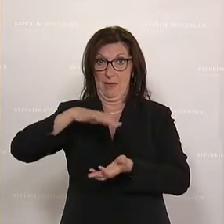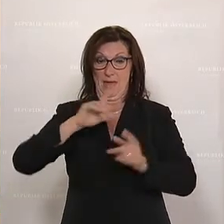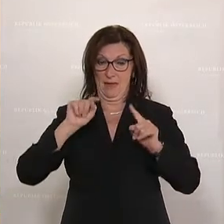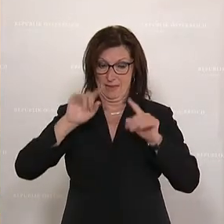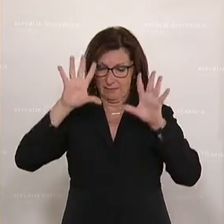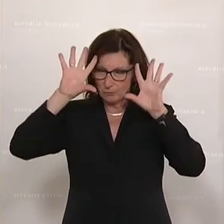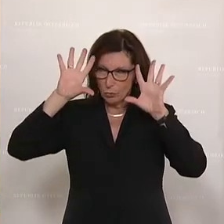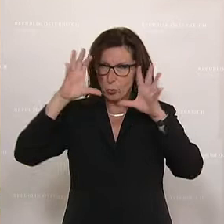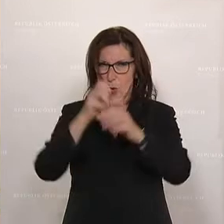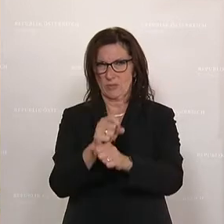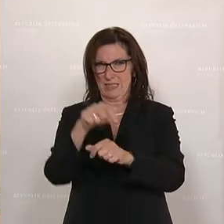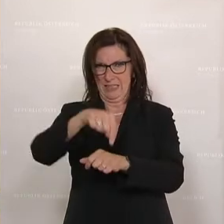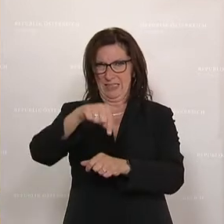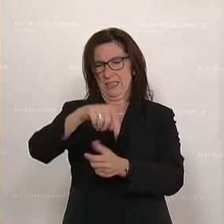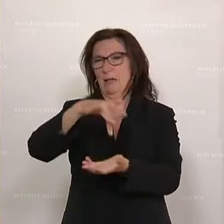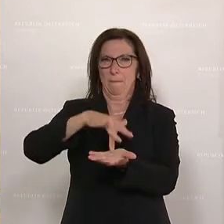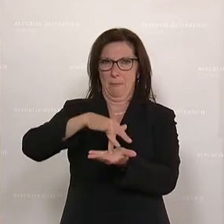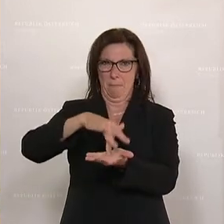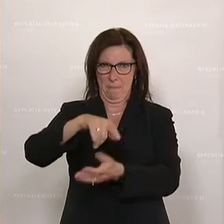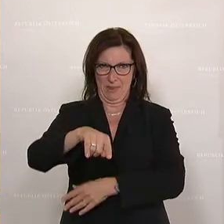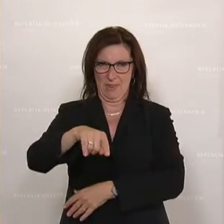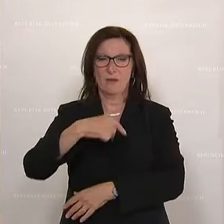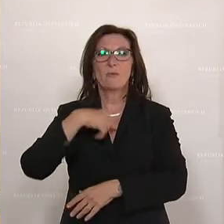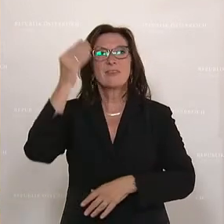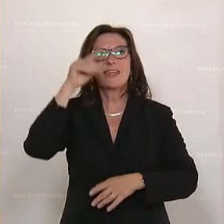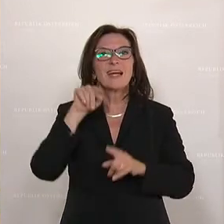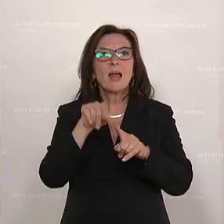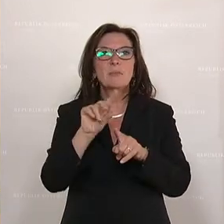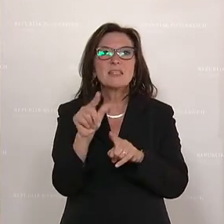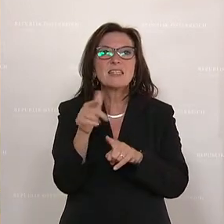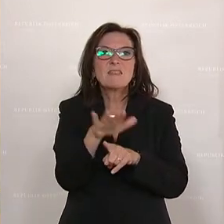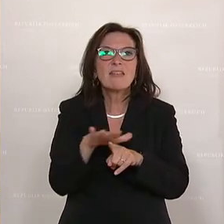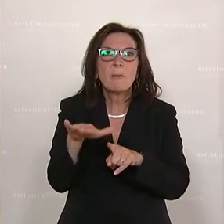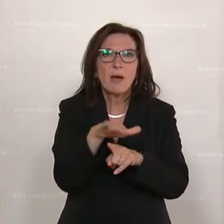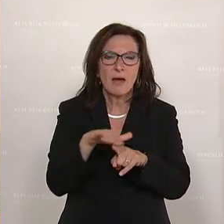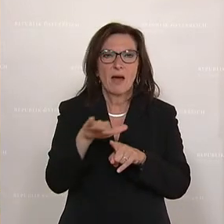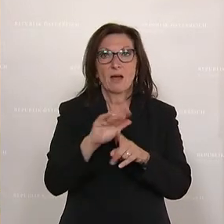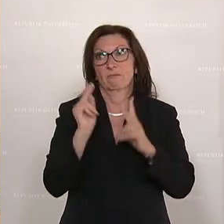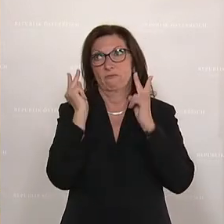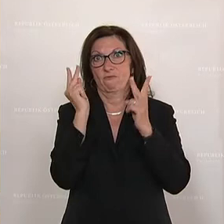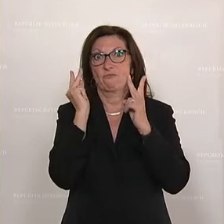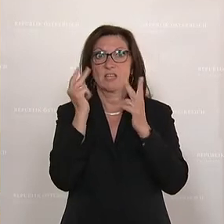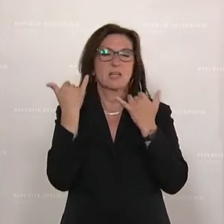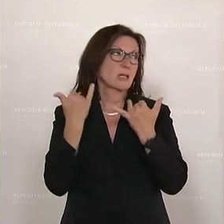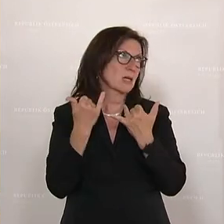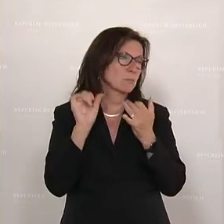diese zweite Säule gelegt. Und ich glaube, dass gerade diese zweite Säule wichtiger ist denn je.